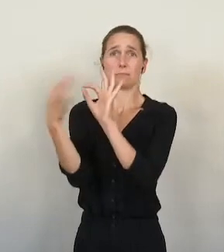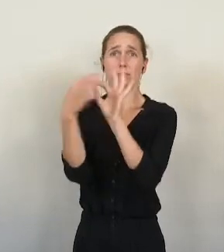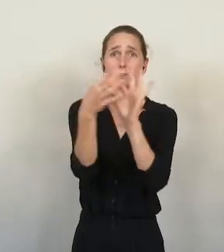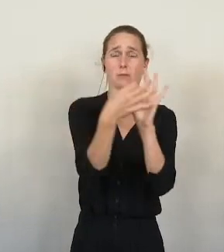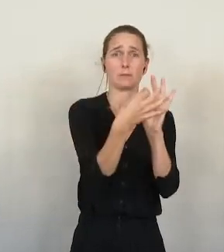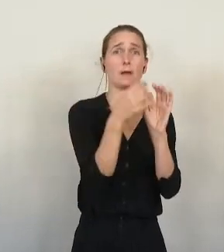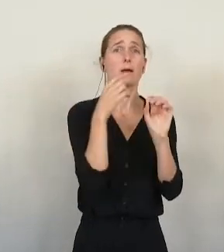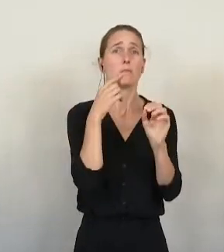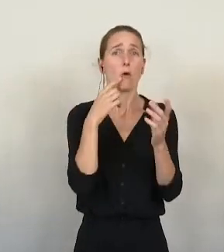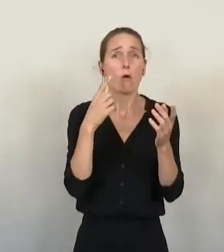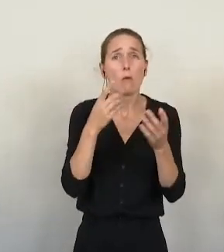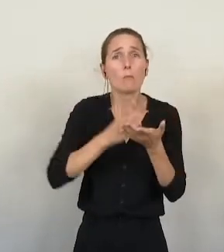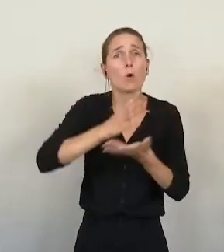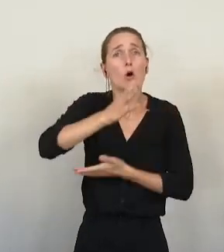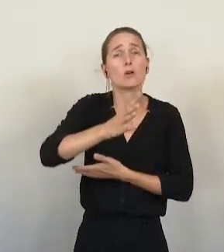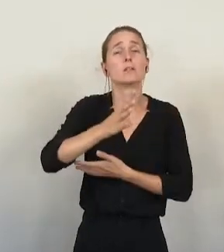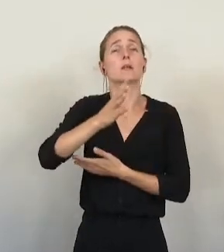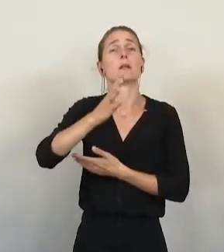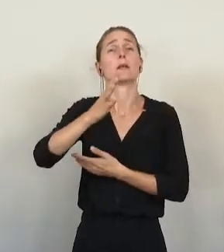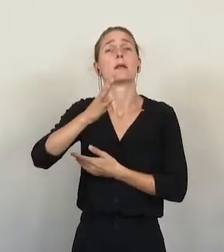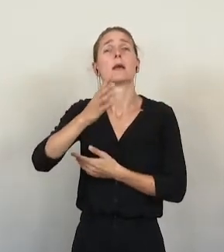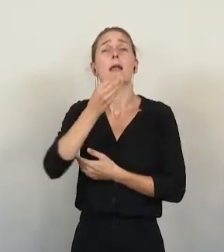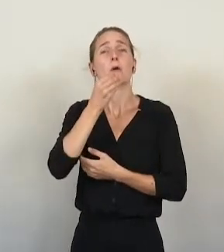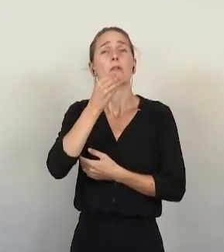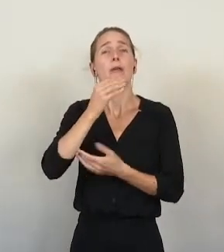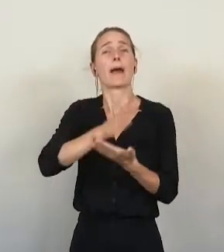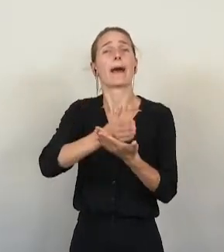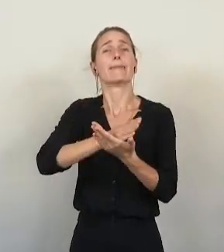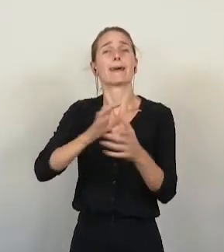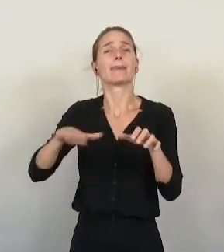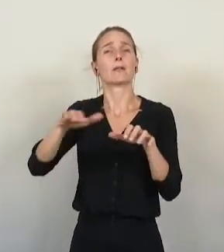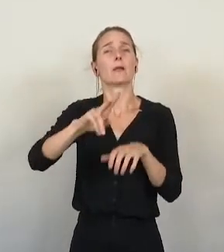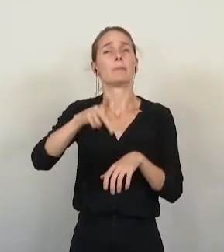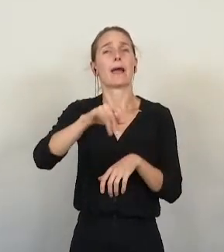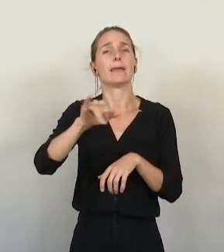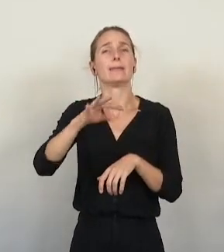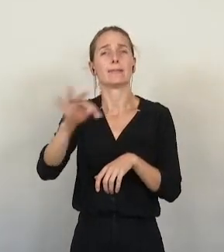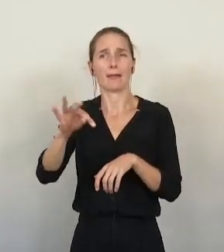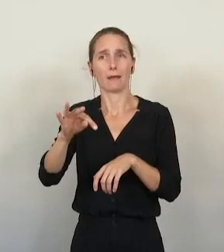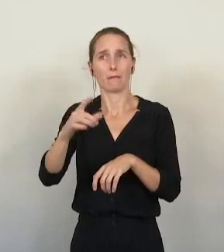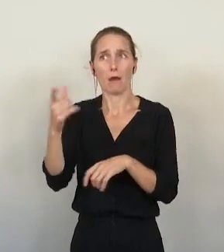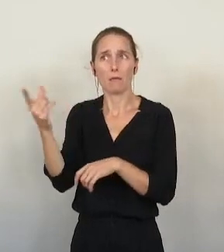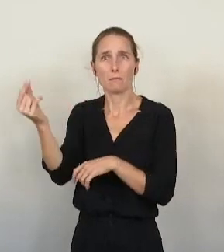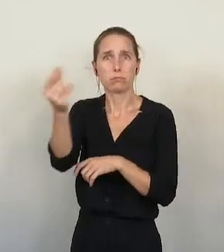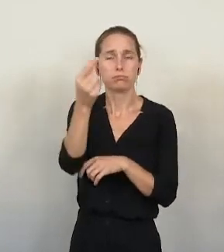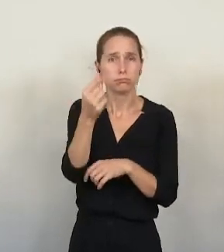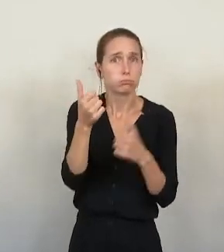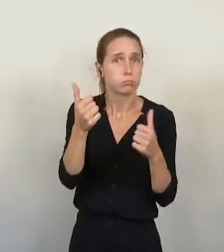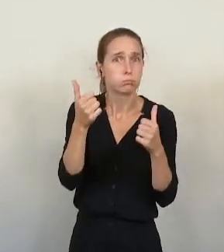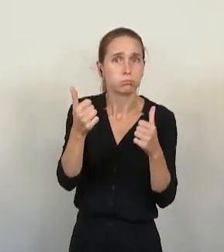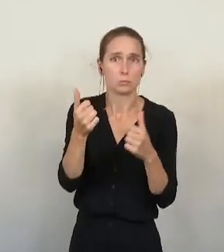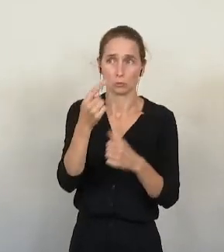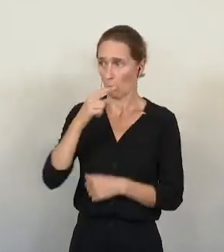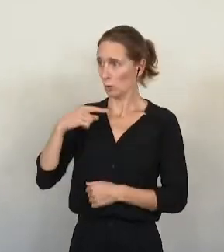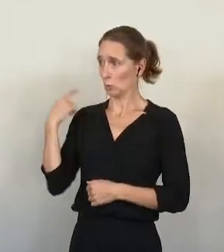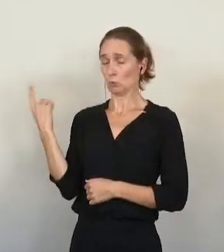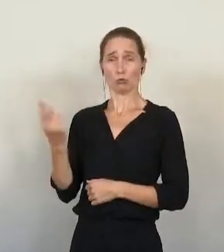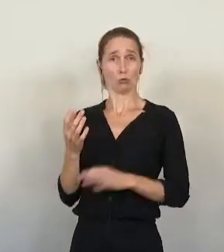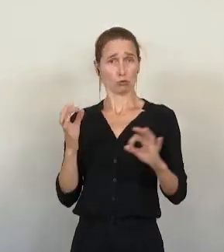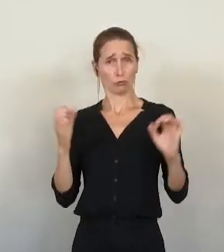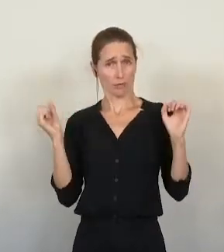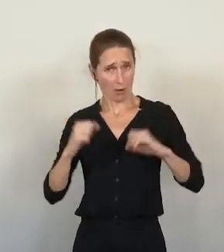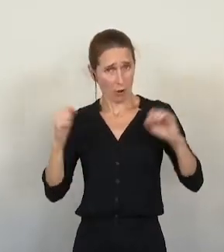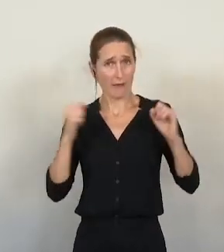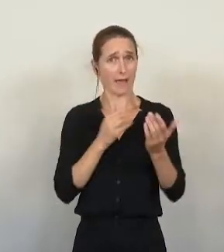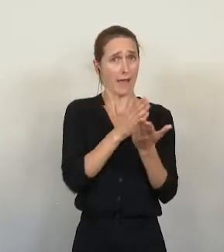orientations du projet alimentaire interterritorial. Je pense que chacun ici souscrit à la majorité des axes et objectifs